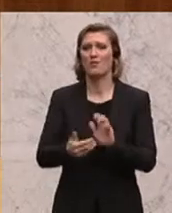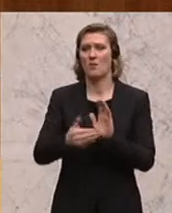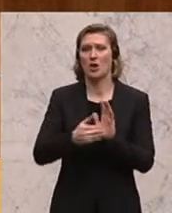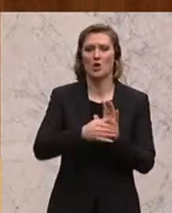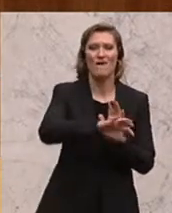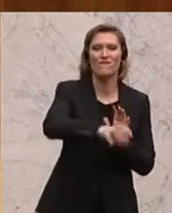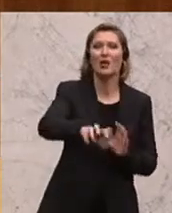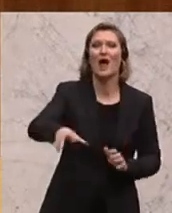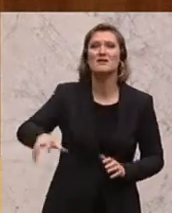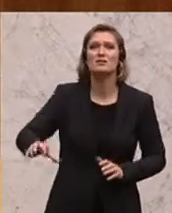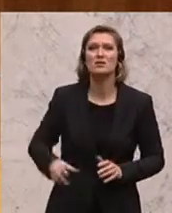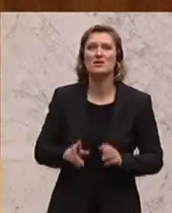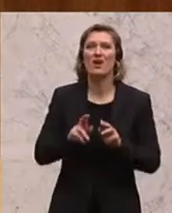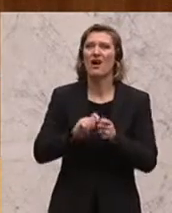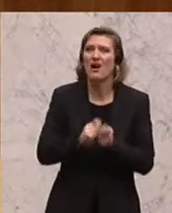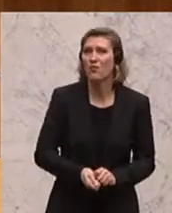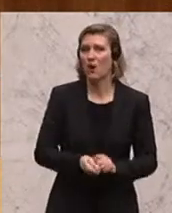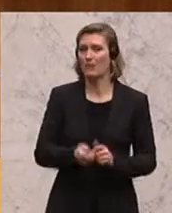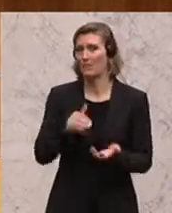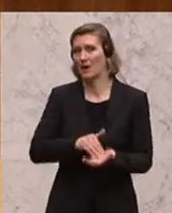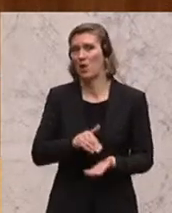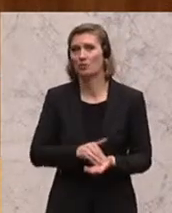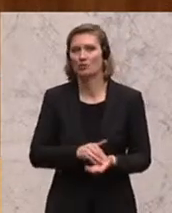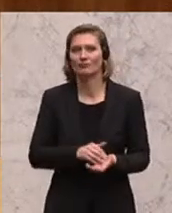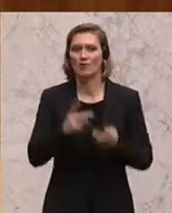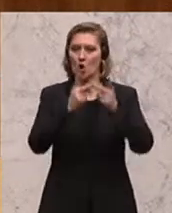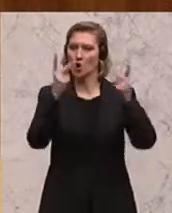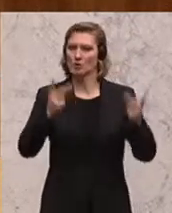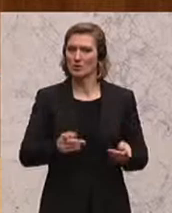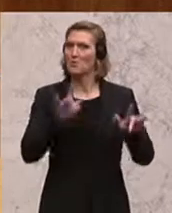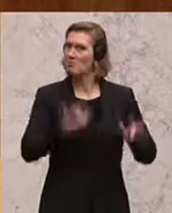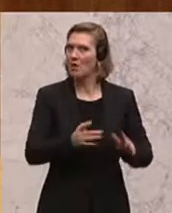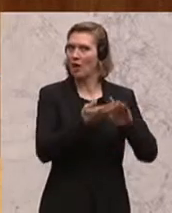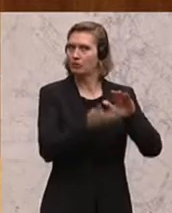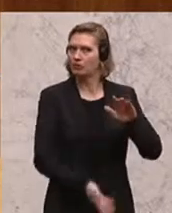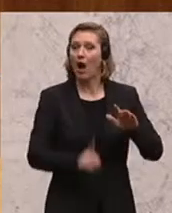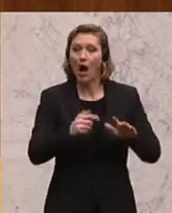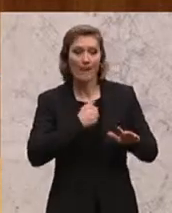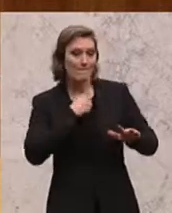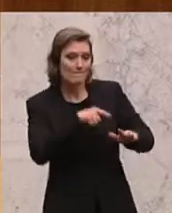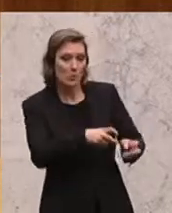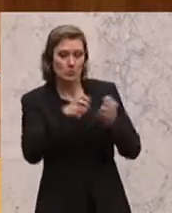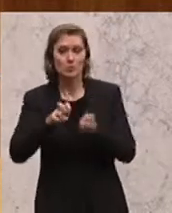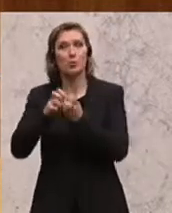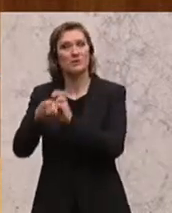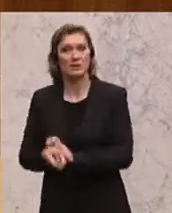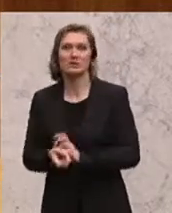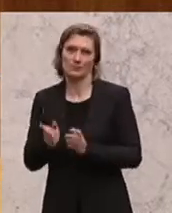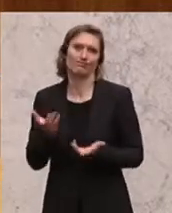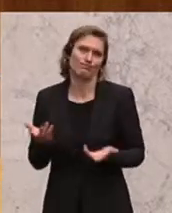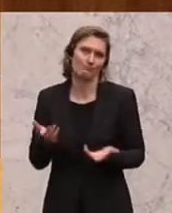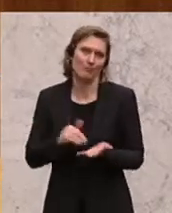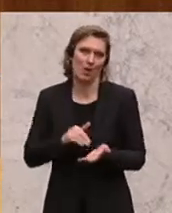Föderalismusreform. Hier liegen die Konzepte alle in der Schublade. Wir müssen uns nur trauen und das umsetzen. Und die